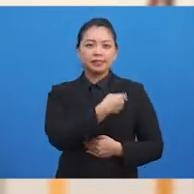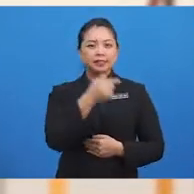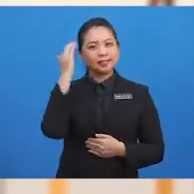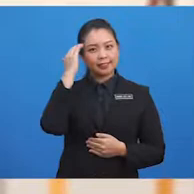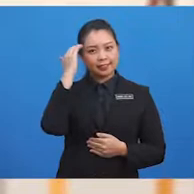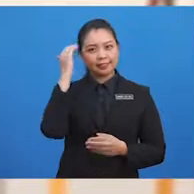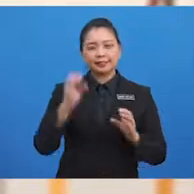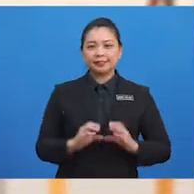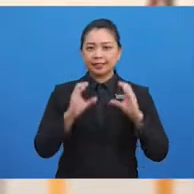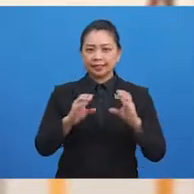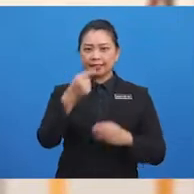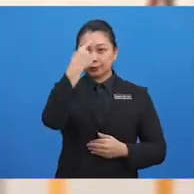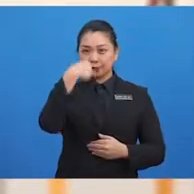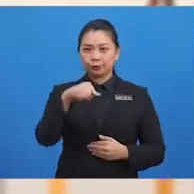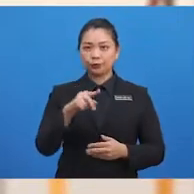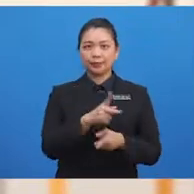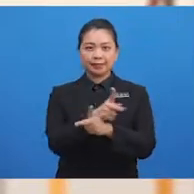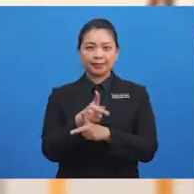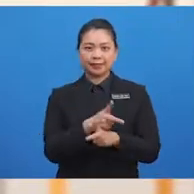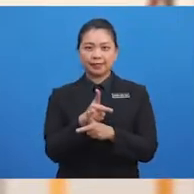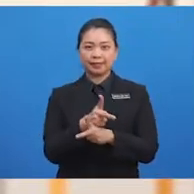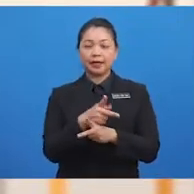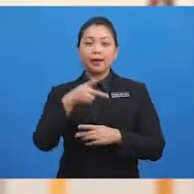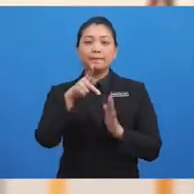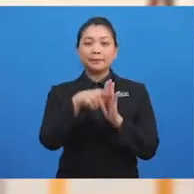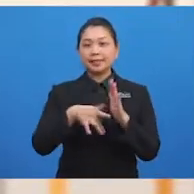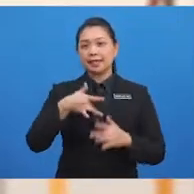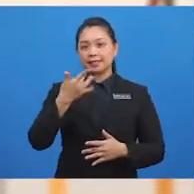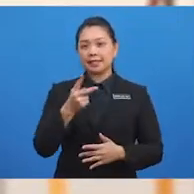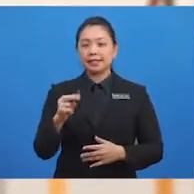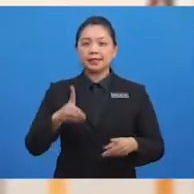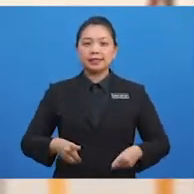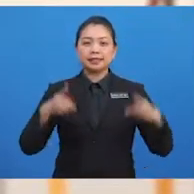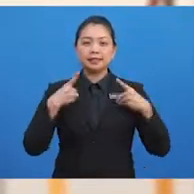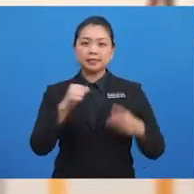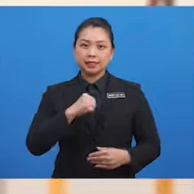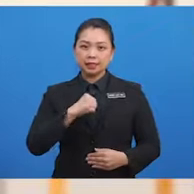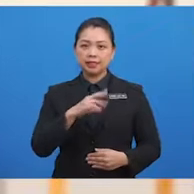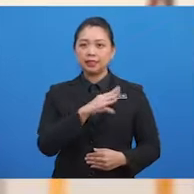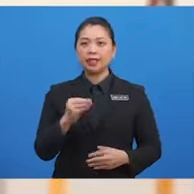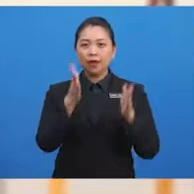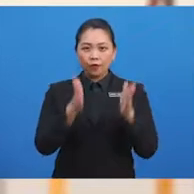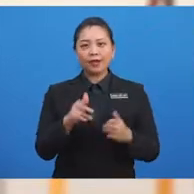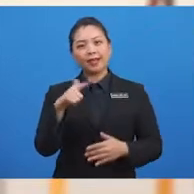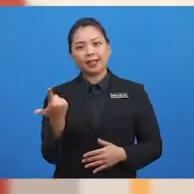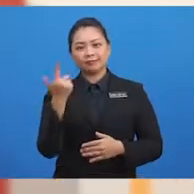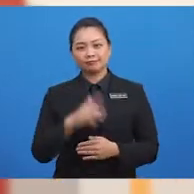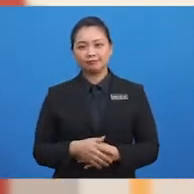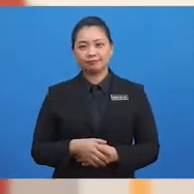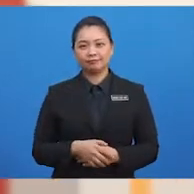cara untuk menjaga perasaan diri sendiri dan orang lain.